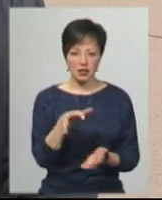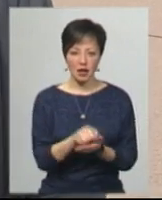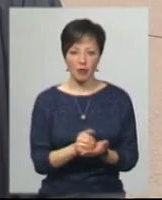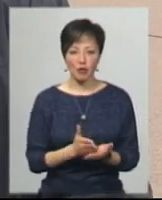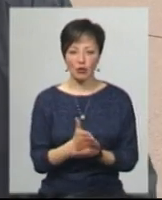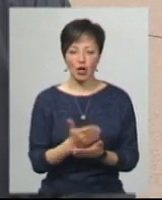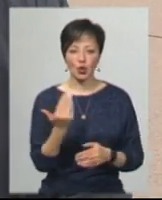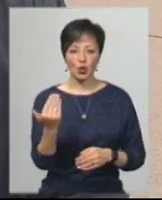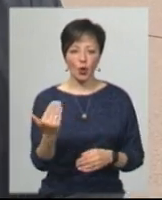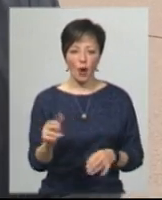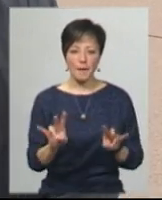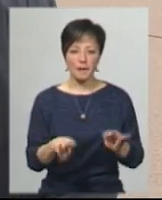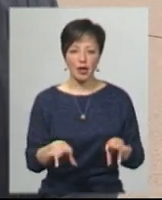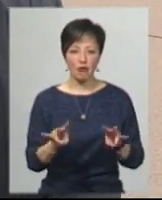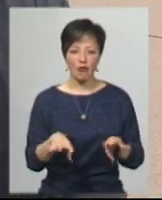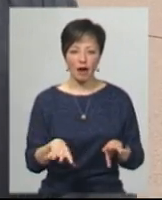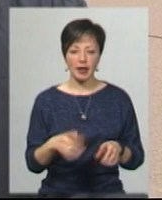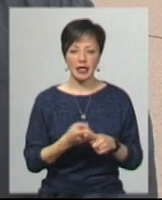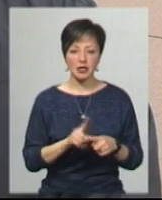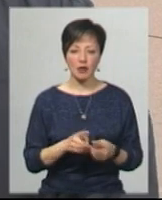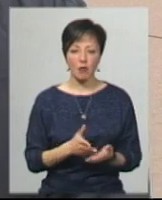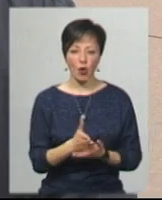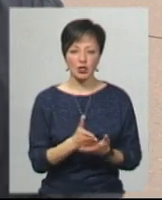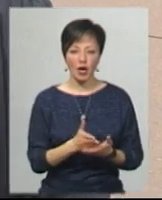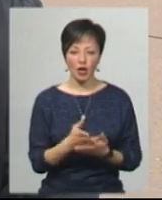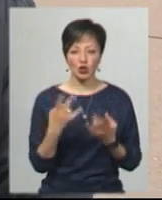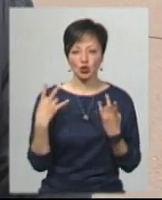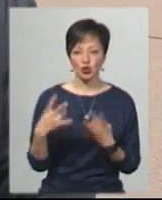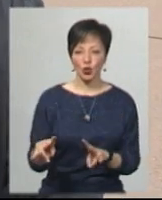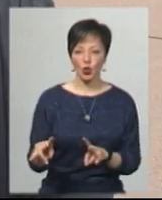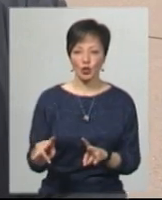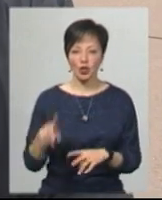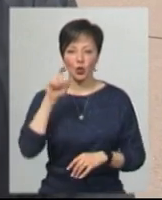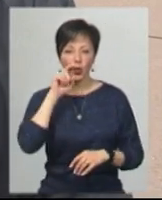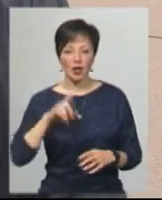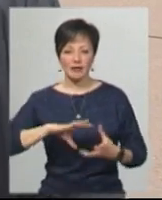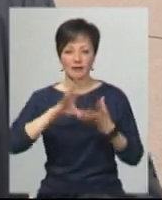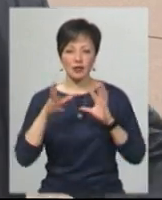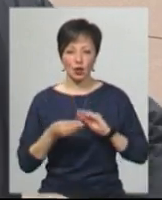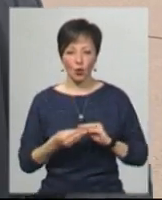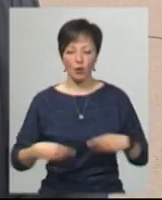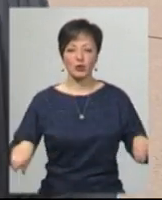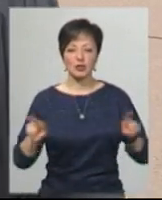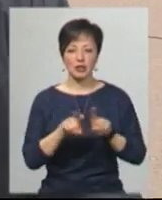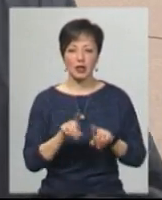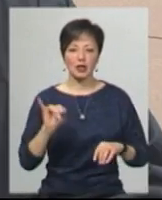Його перебування на цій посаді шкодить як Україні в цілому, так і